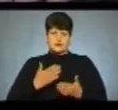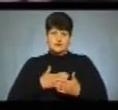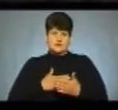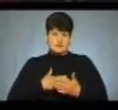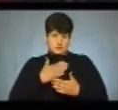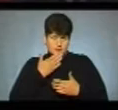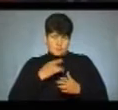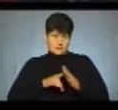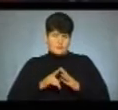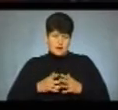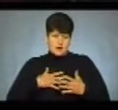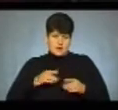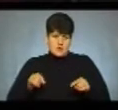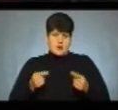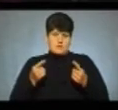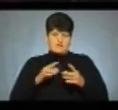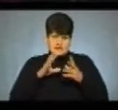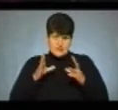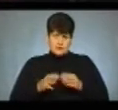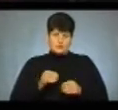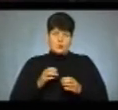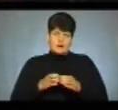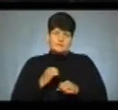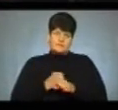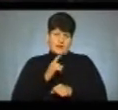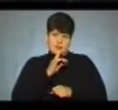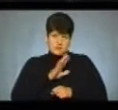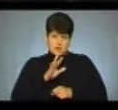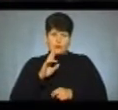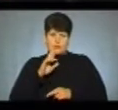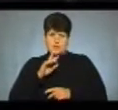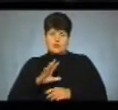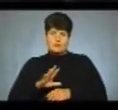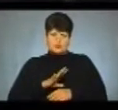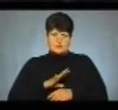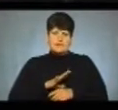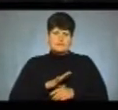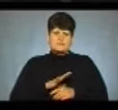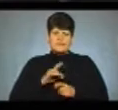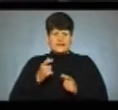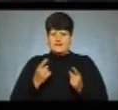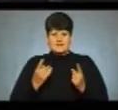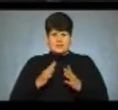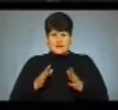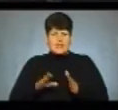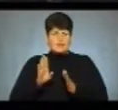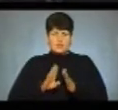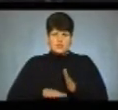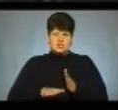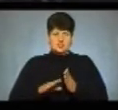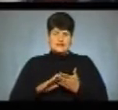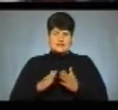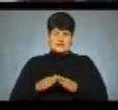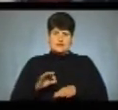В загальному бригада спрацювала непогано. Помилки були відносно несуттєвими, які не погіршували відносно стан